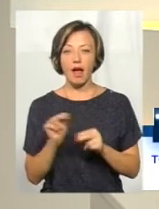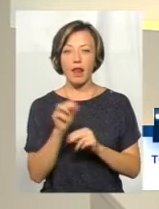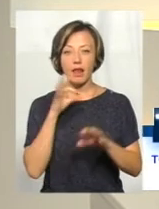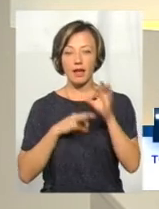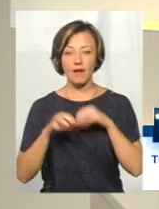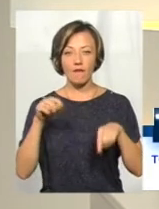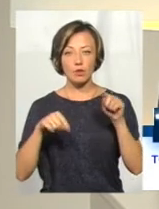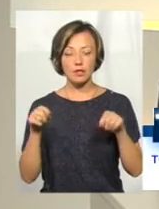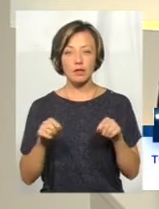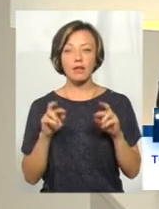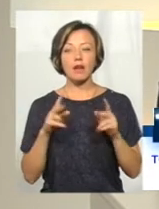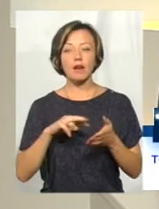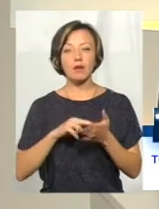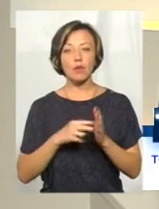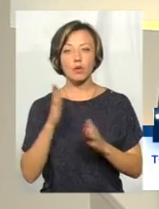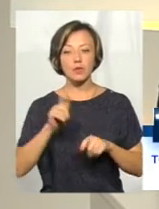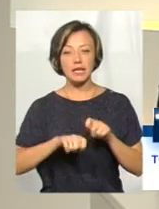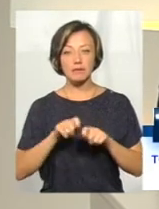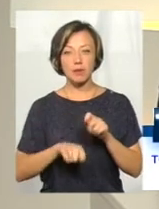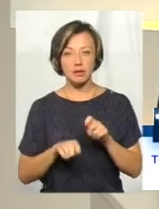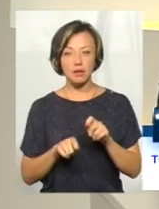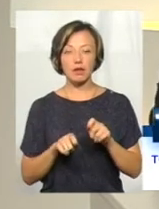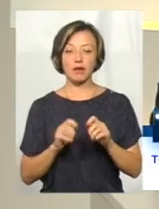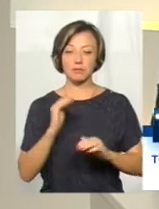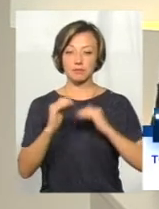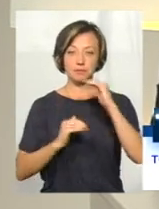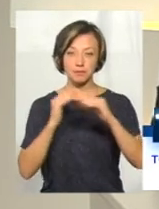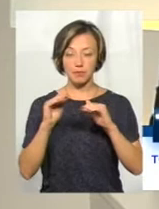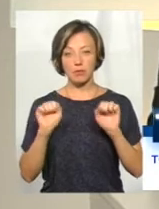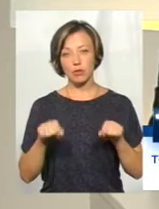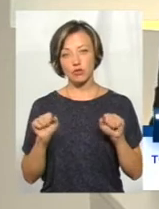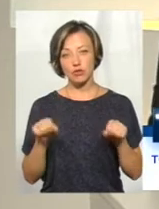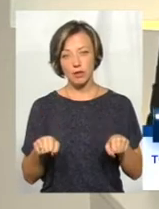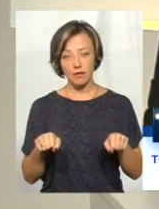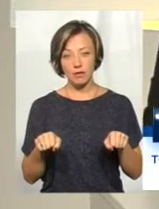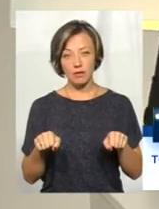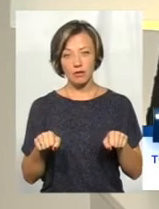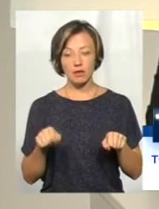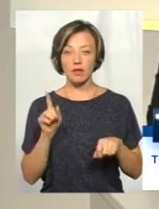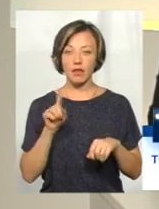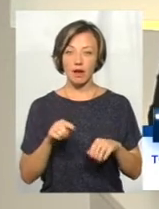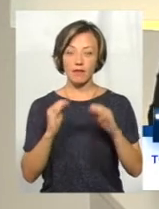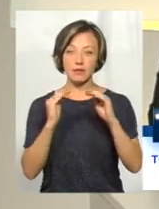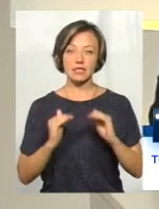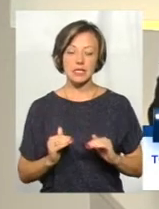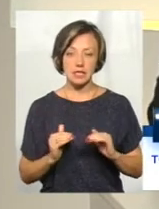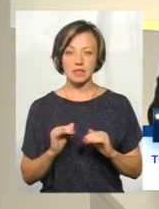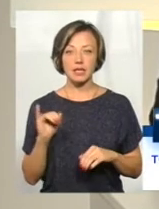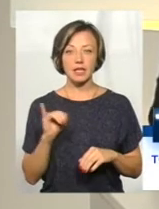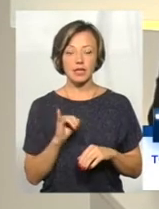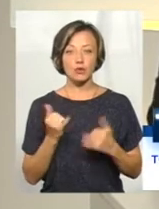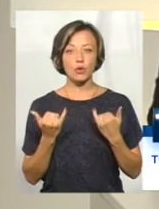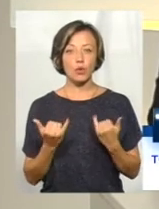Чи вони, як за прогнозами експертів, підуть у гори, чи можливо навіть підуть у низ. І